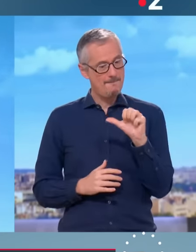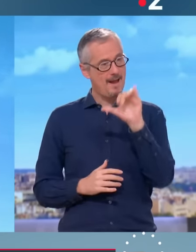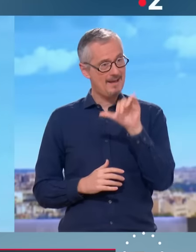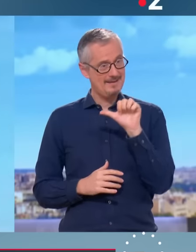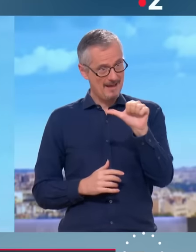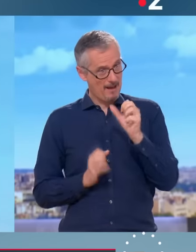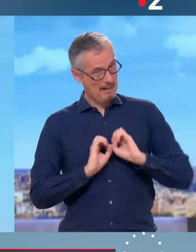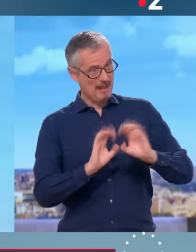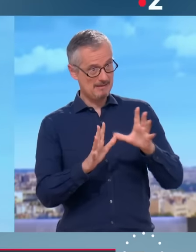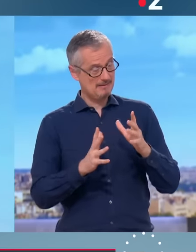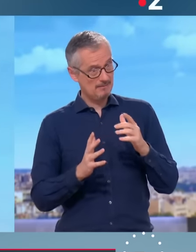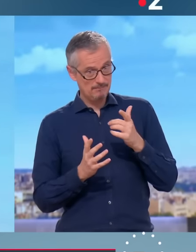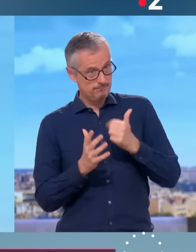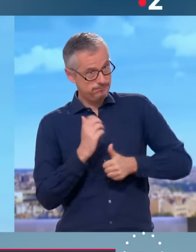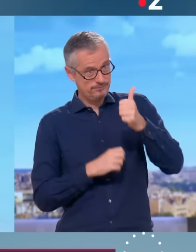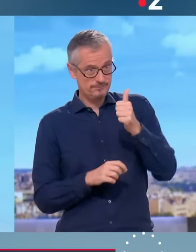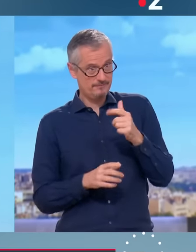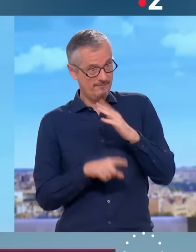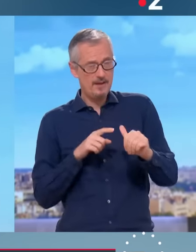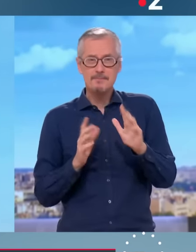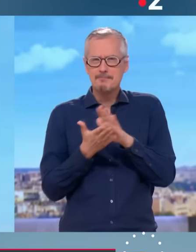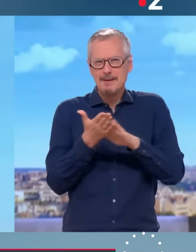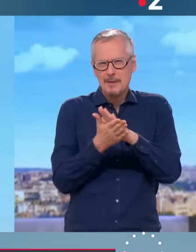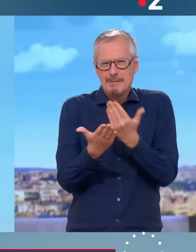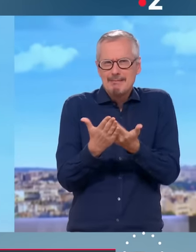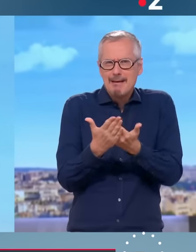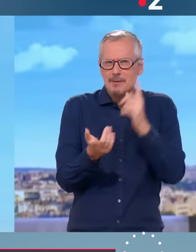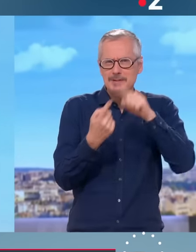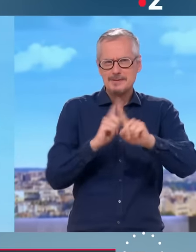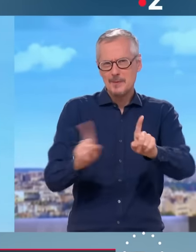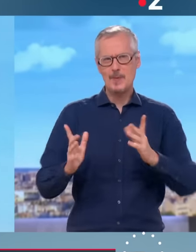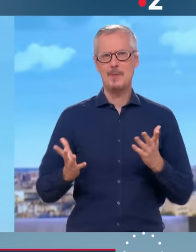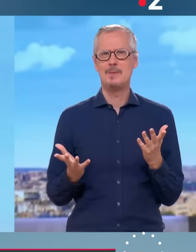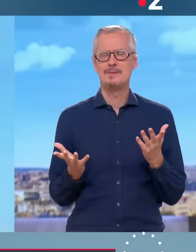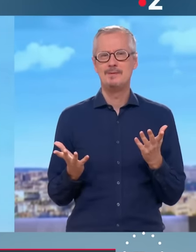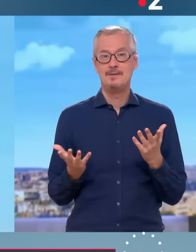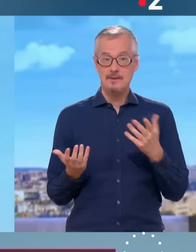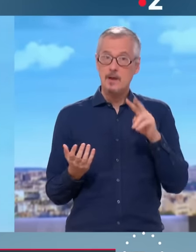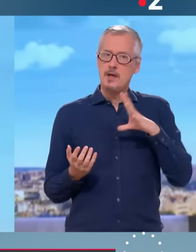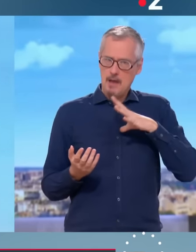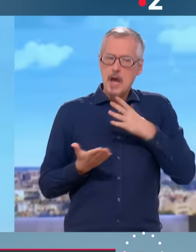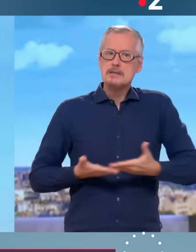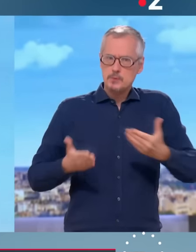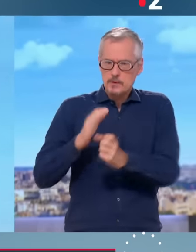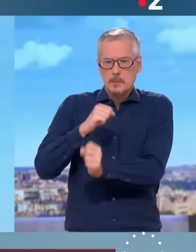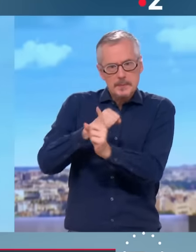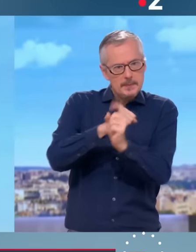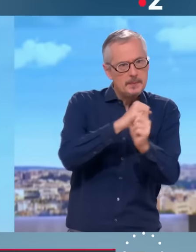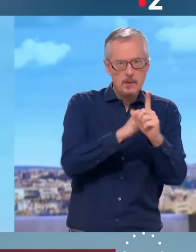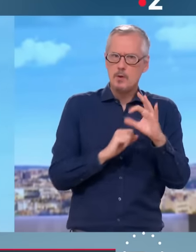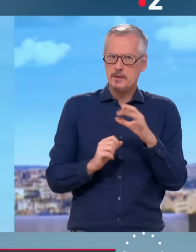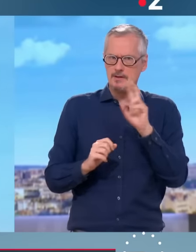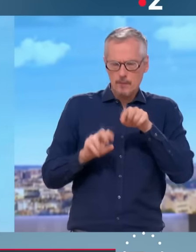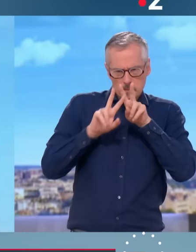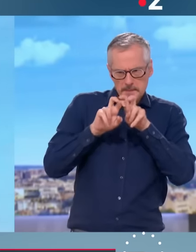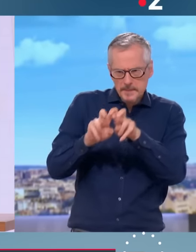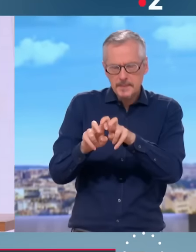n'est pas d'actualité. C'est-à-dire que les problèmes qui se posent, dont peut-être celui-ci, doivent être réglés en leur temps,'est-à-dire dans un